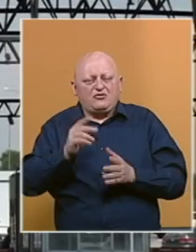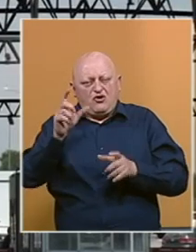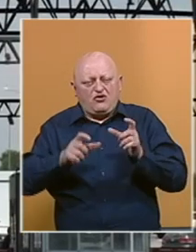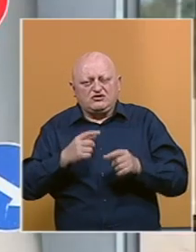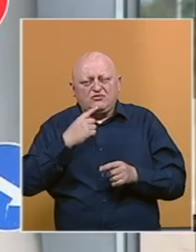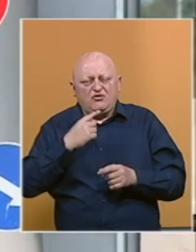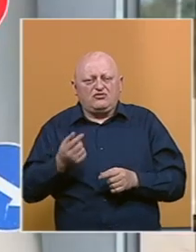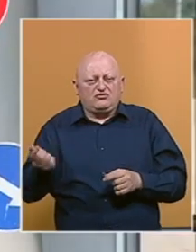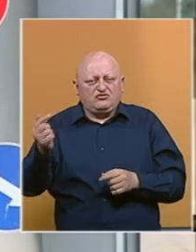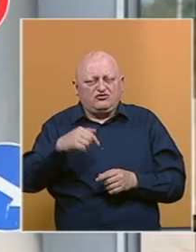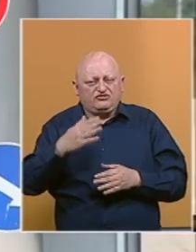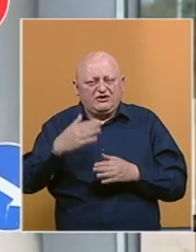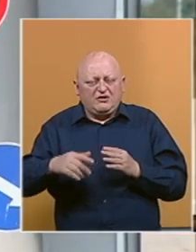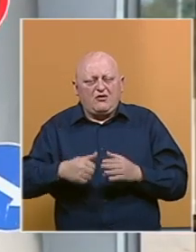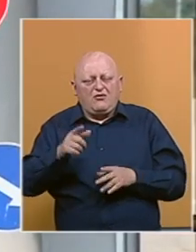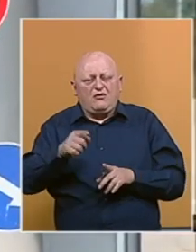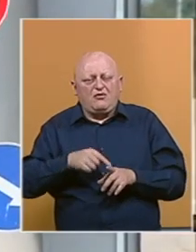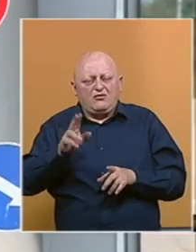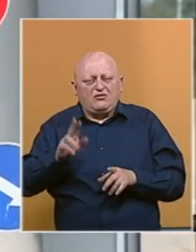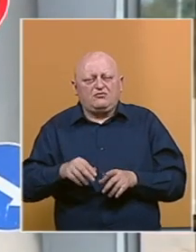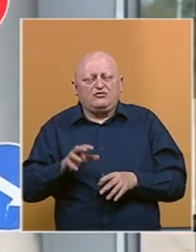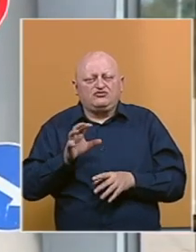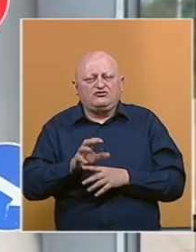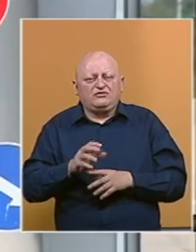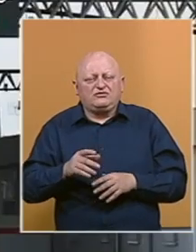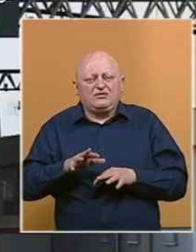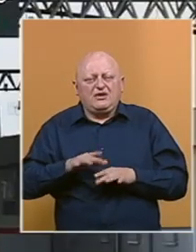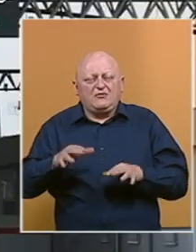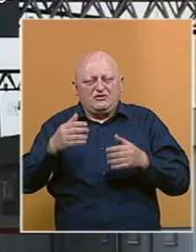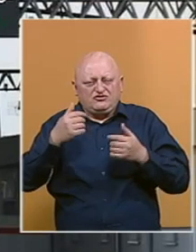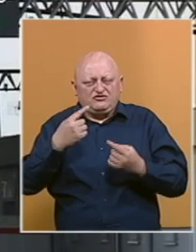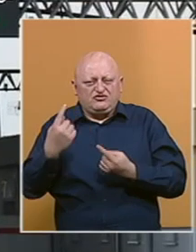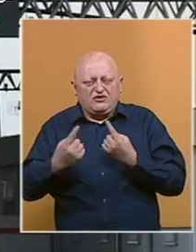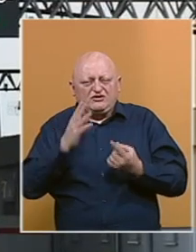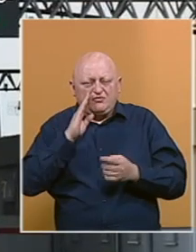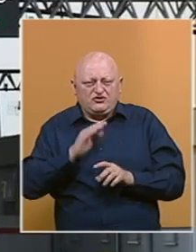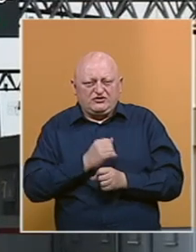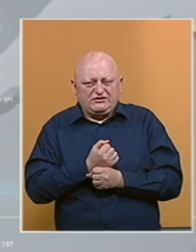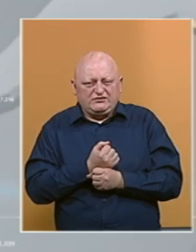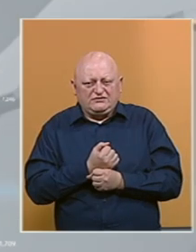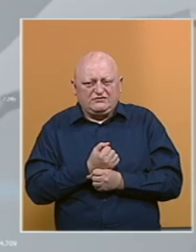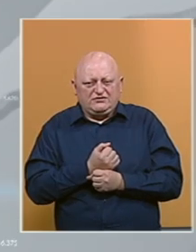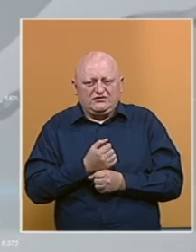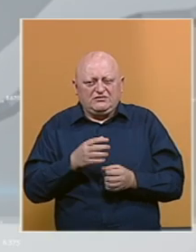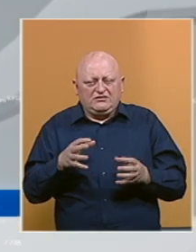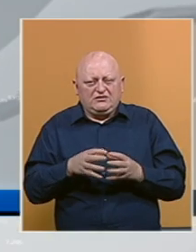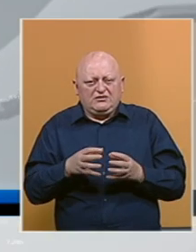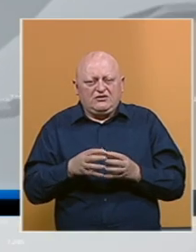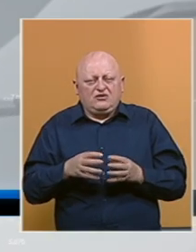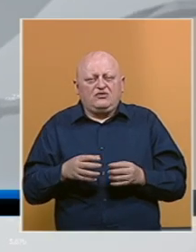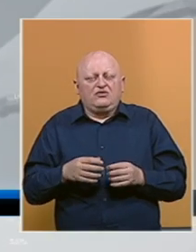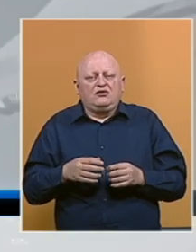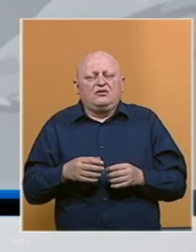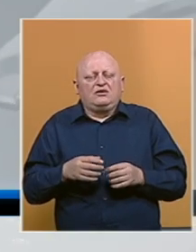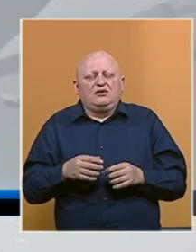koje bi potencijalno došle krajem ovog mjeseca mogao bi utjecati na epidemiološku situaciju u Bosni i Hercegovini. Ta grupa asimptomarskih